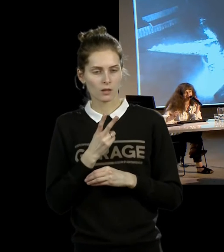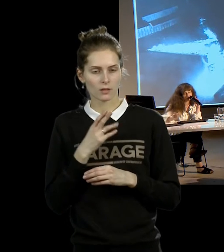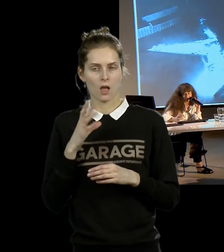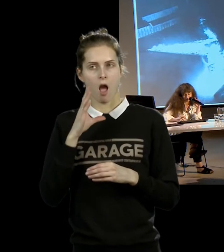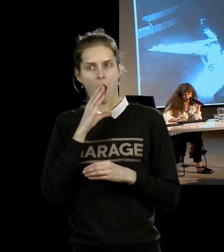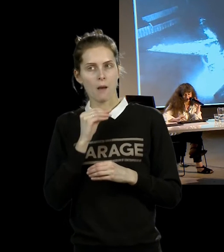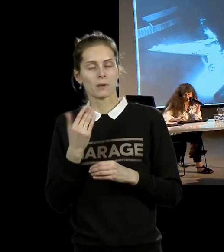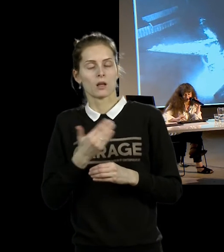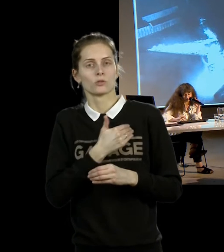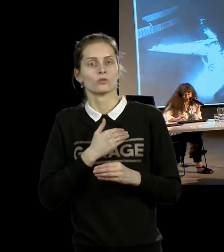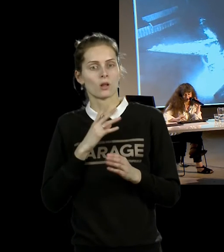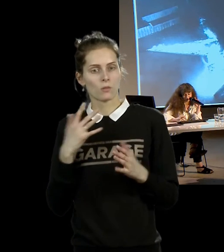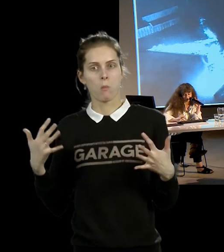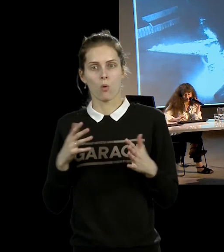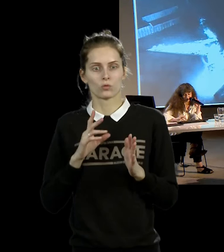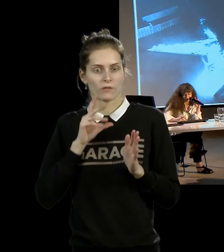делает, или не может.